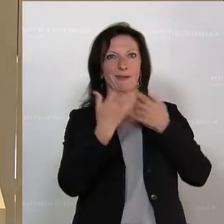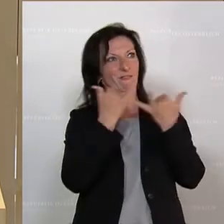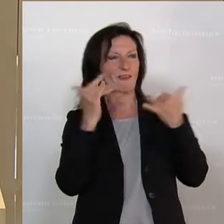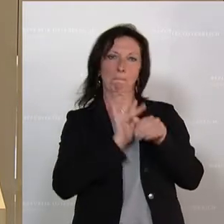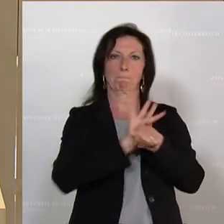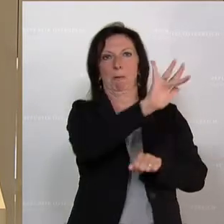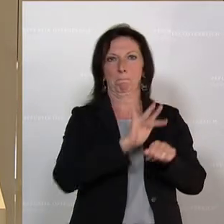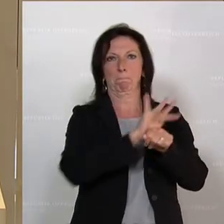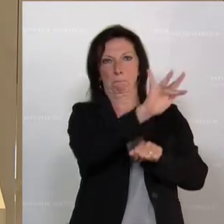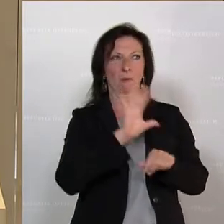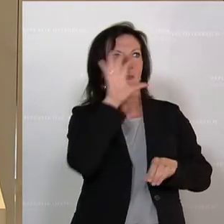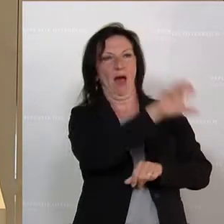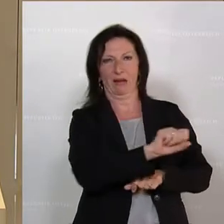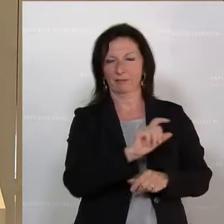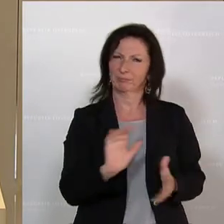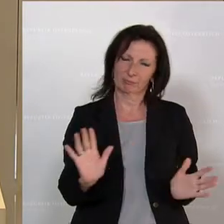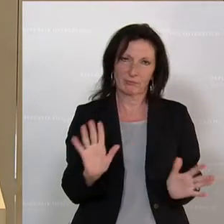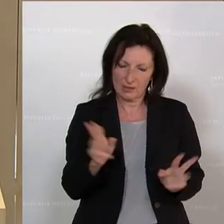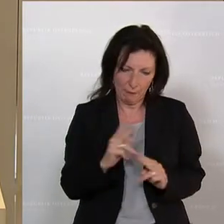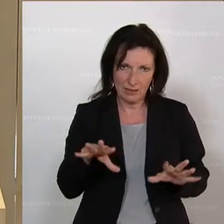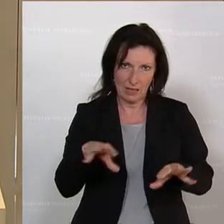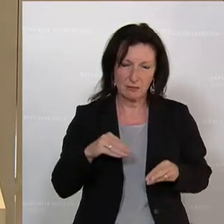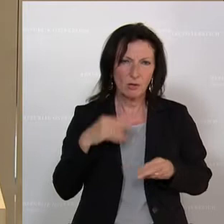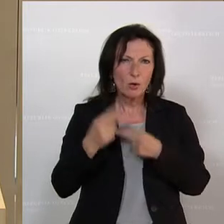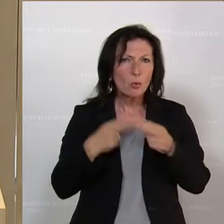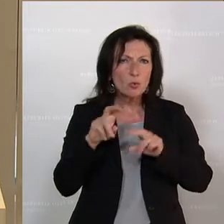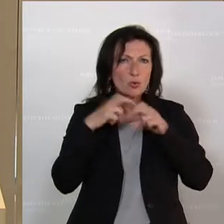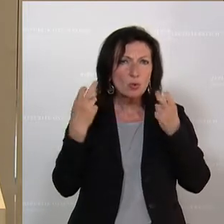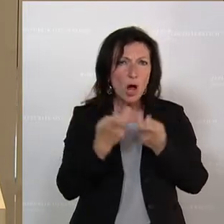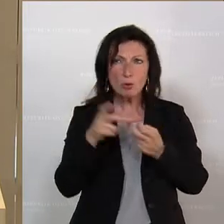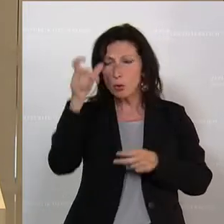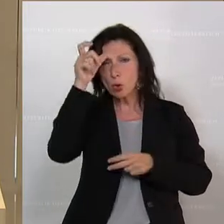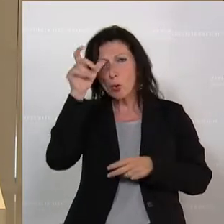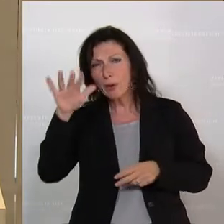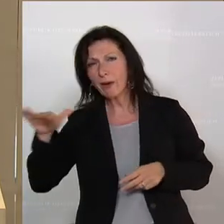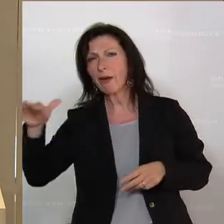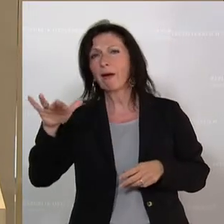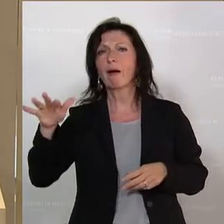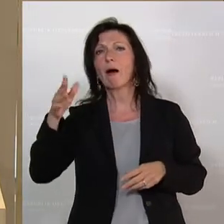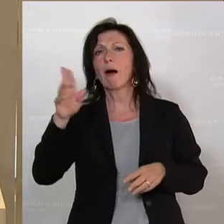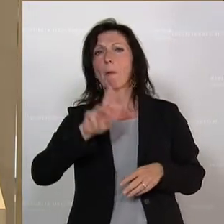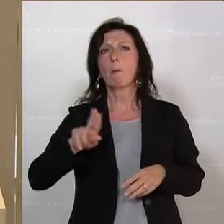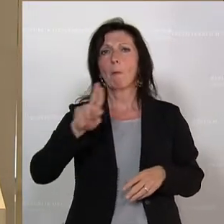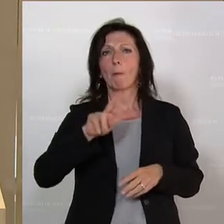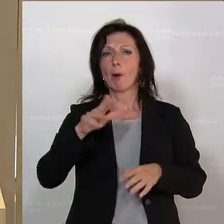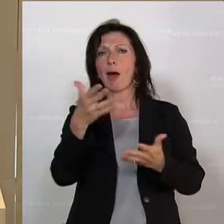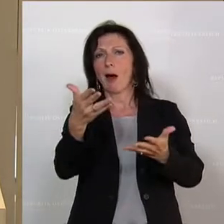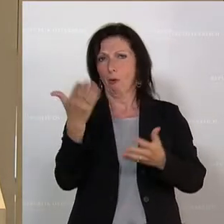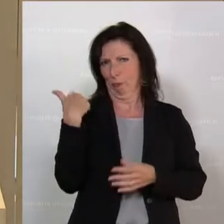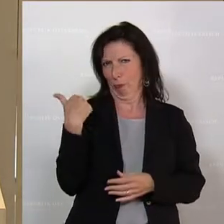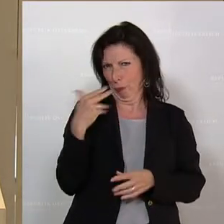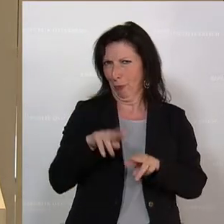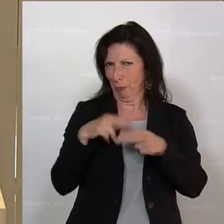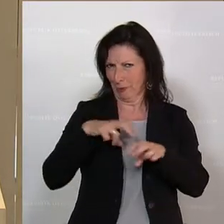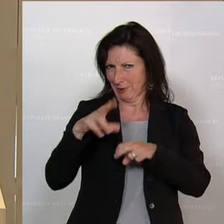dieser Untersuchungsausschuss hat sowohl, was den türkisen als auch den blauen Teil der ehemaligen Bundesregierung angeht,